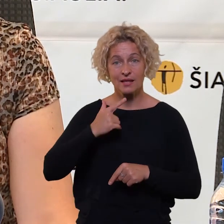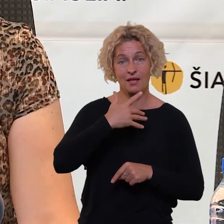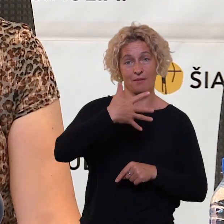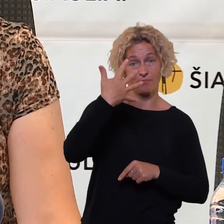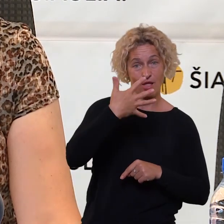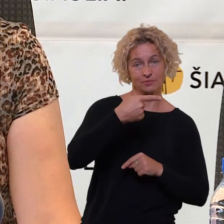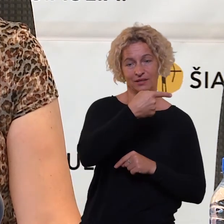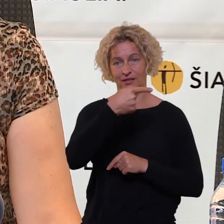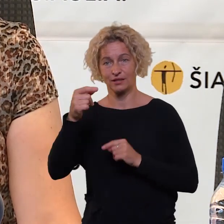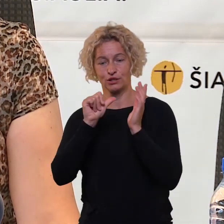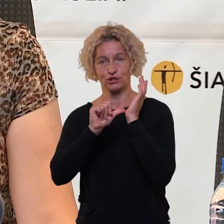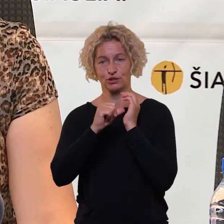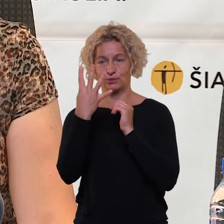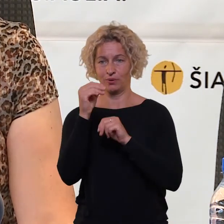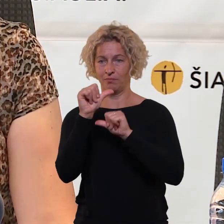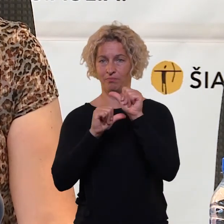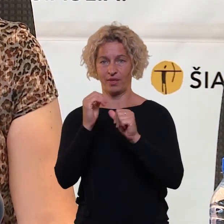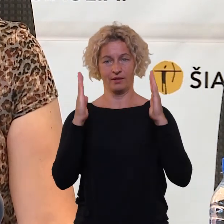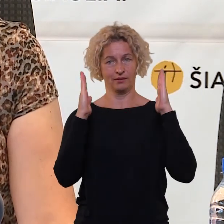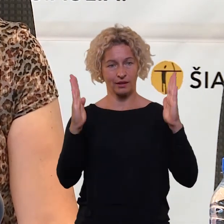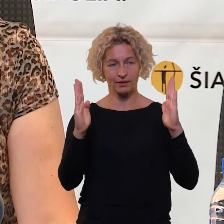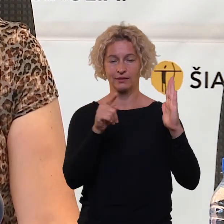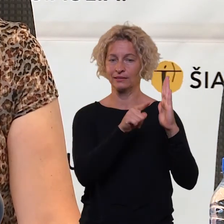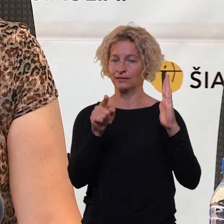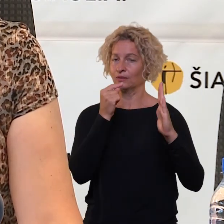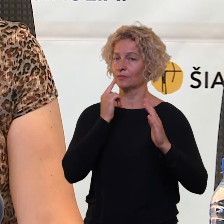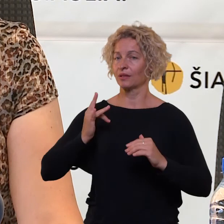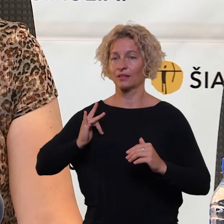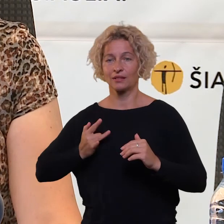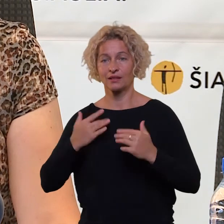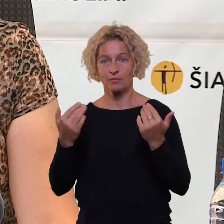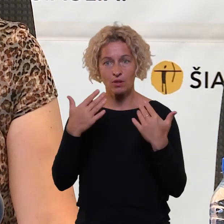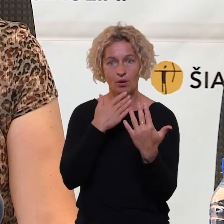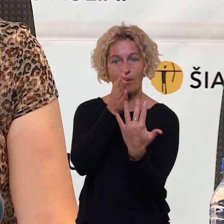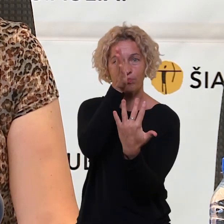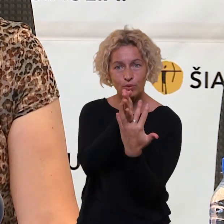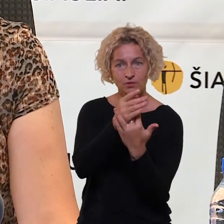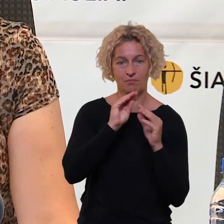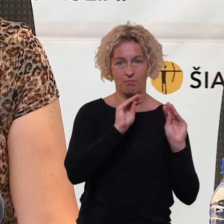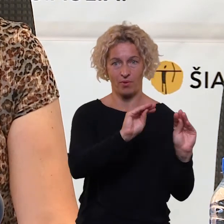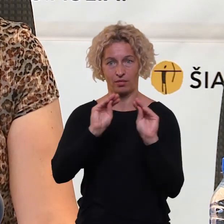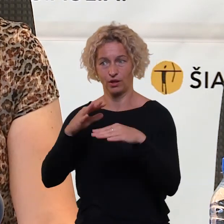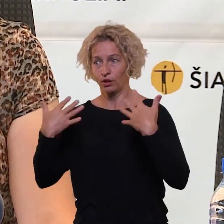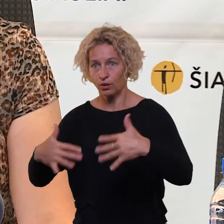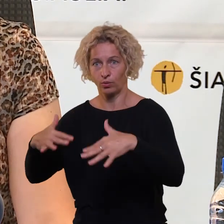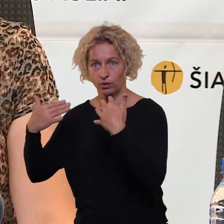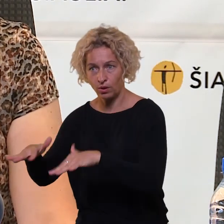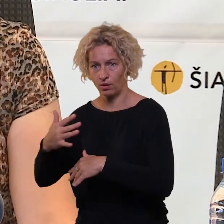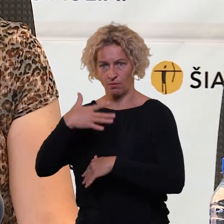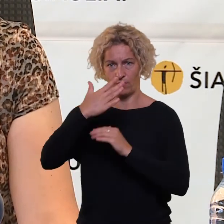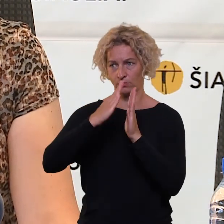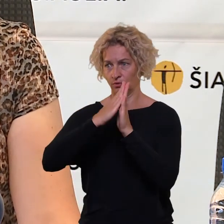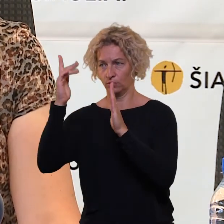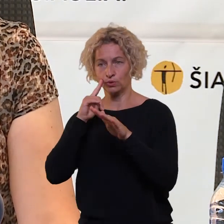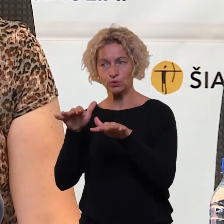50 iki 64 metų, tai yra didžioji dalis, daugiau kaip pusė mūsų miesto pedagogų yra šito amžiaus.